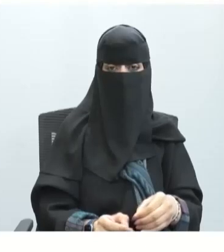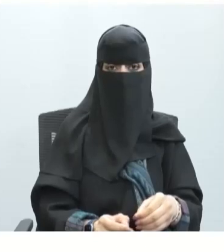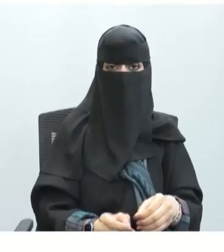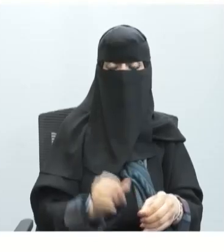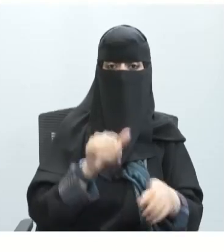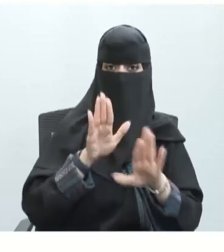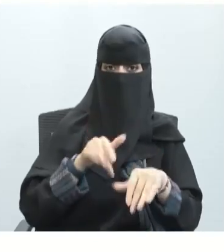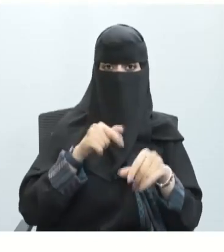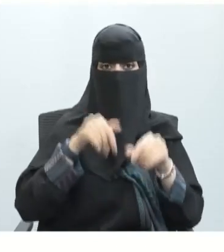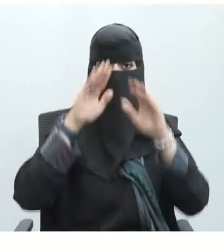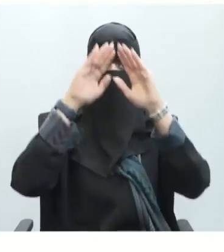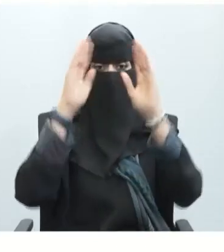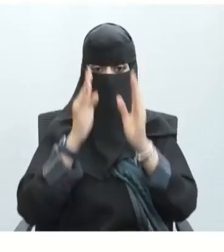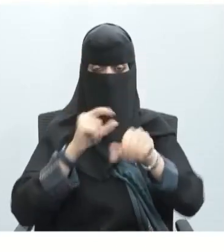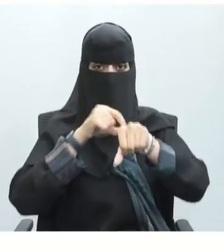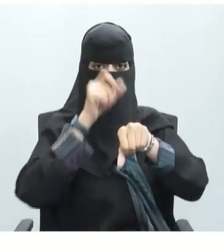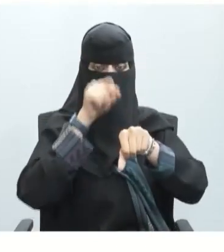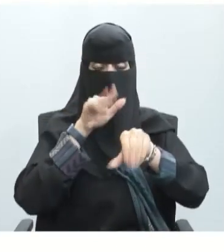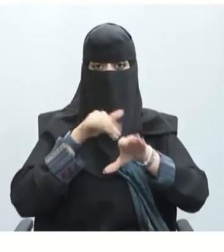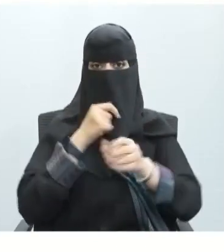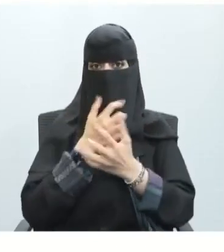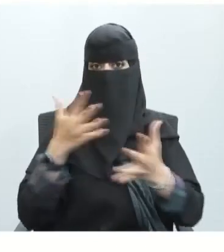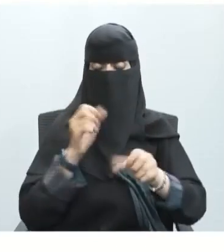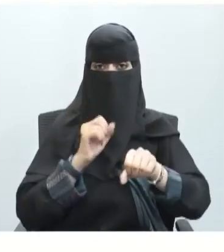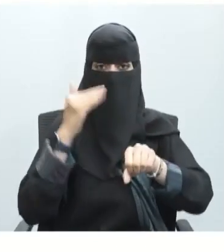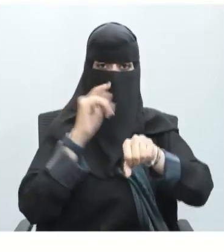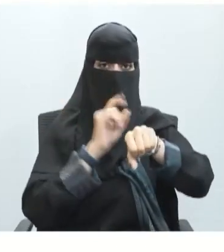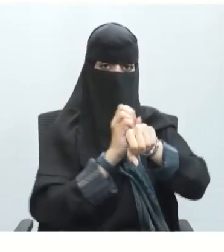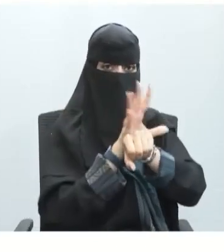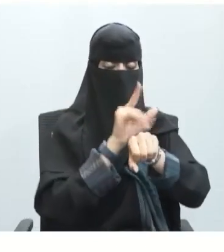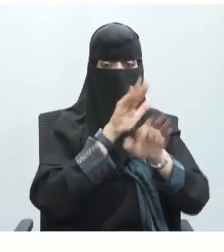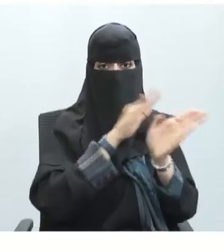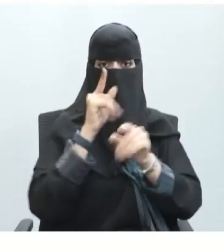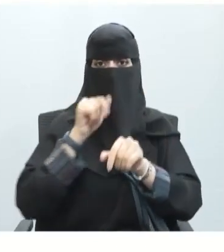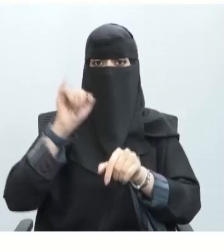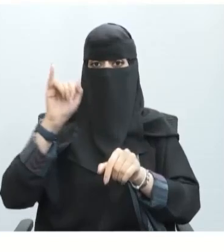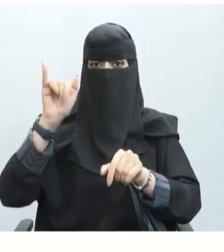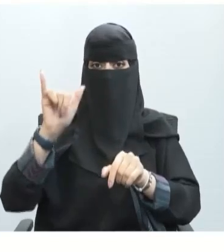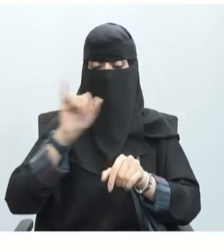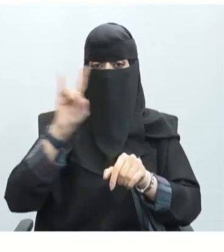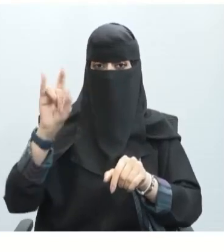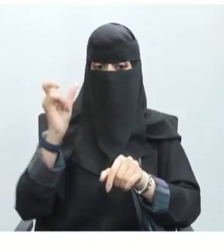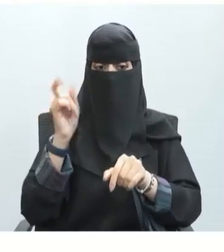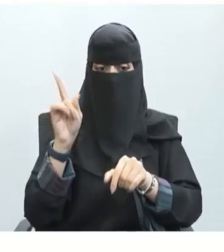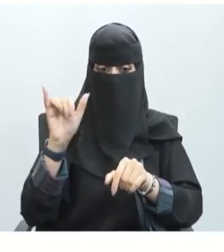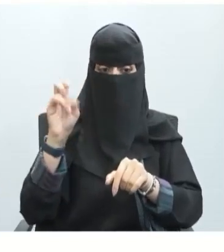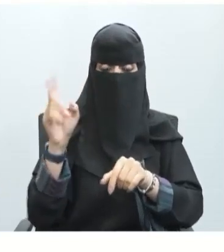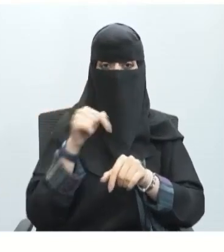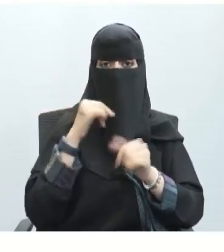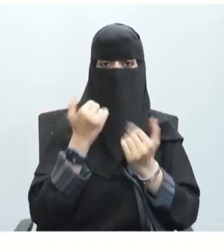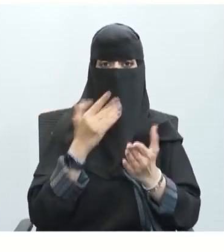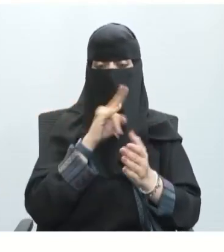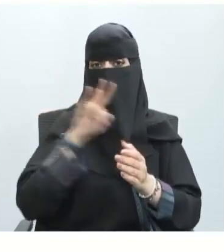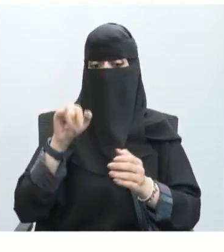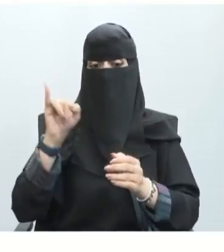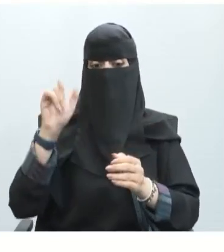ويحوي جسم الإنسان خلايا عصبية ميلينية وأخرى غير ميلينية الخلايا العصبية الميلينية خلقها الله